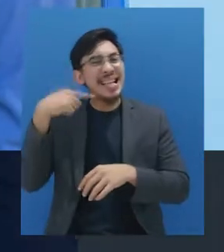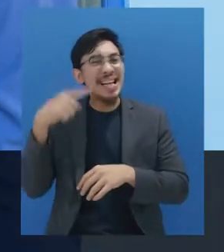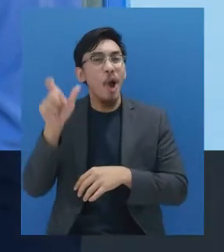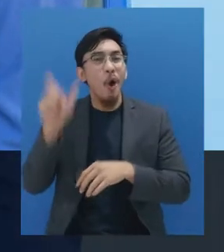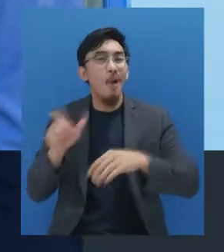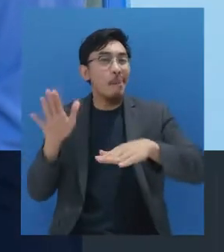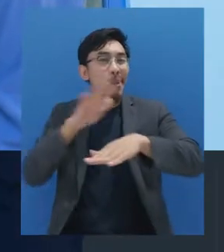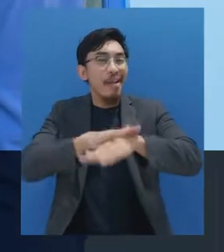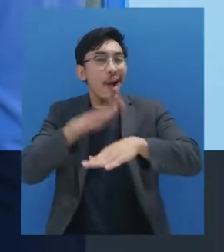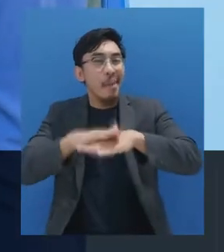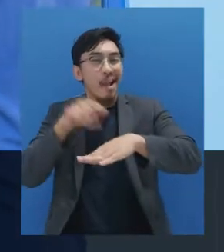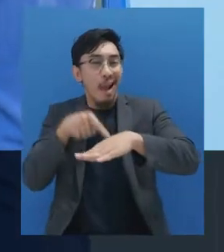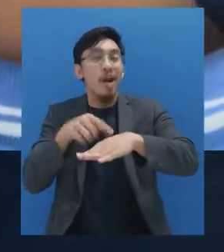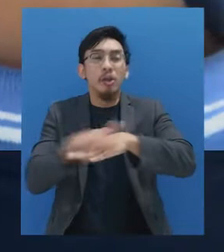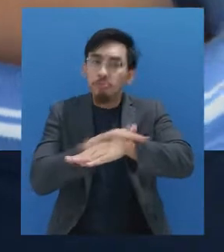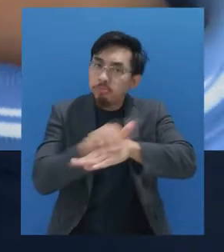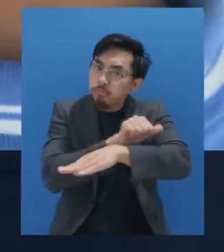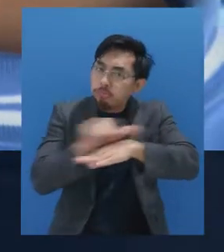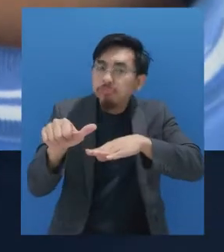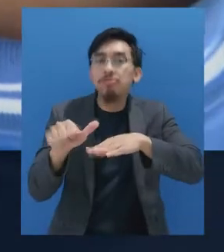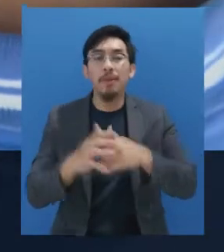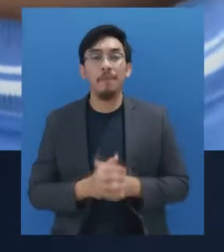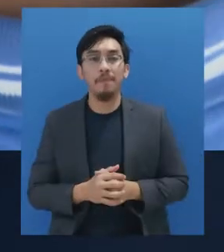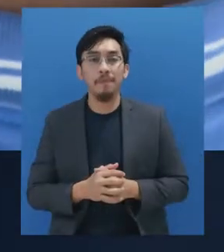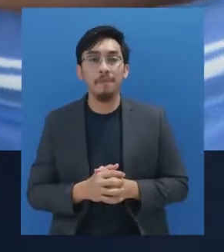permukaan atau benda yang sering disentuh orang.